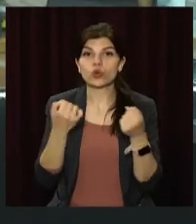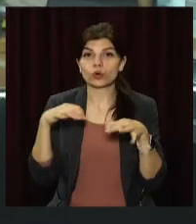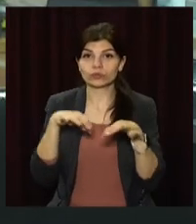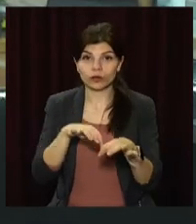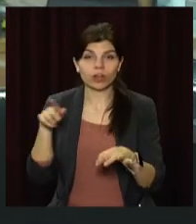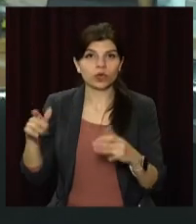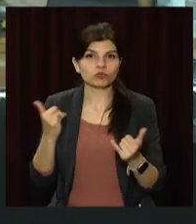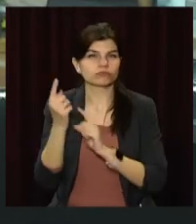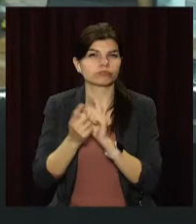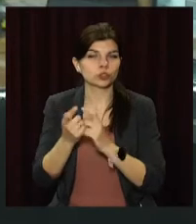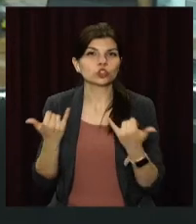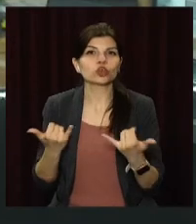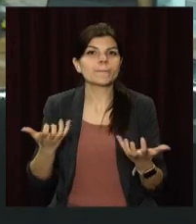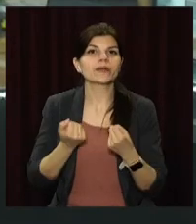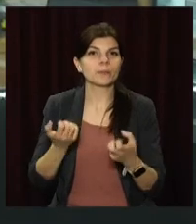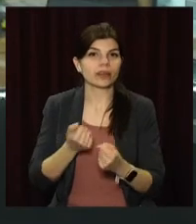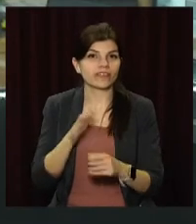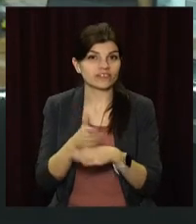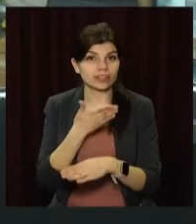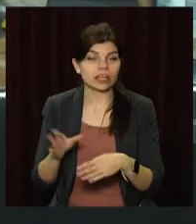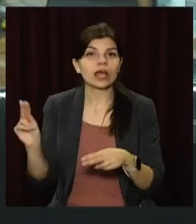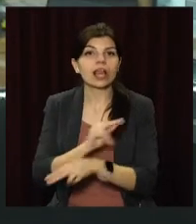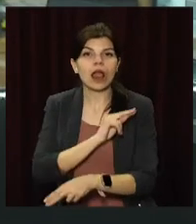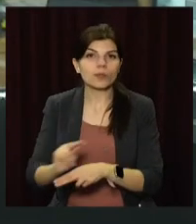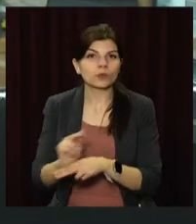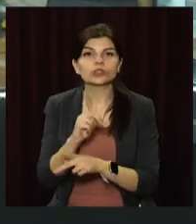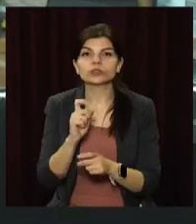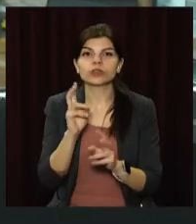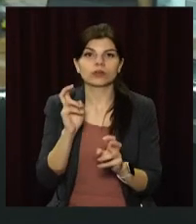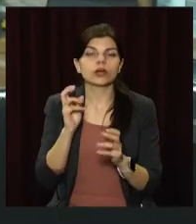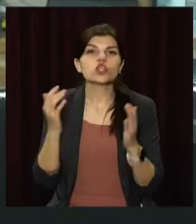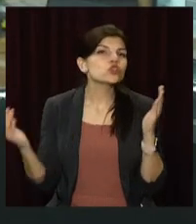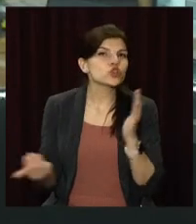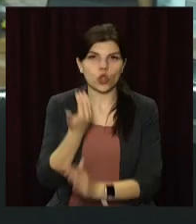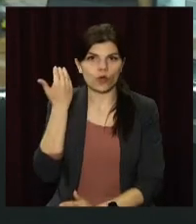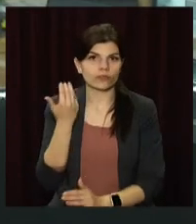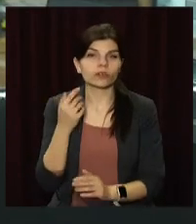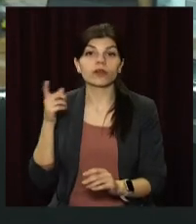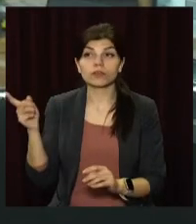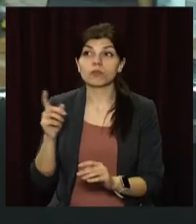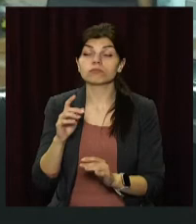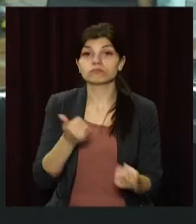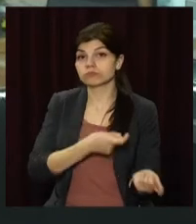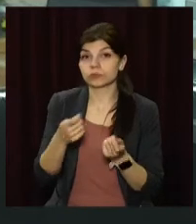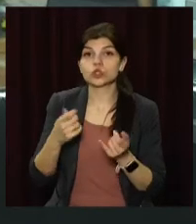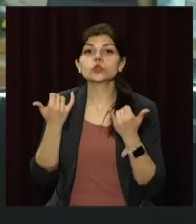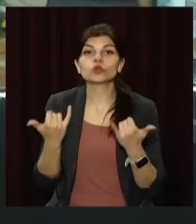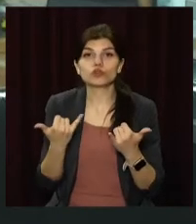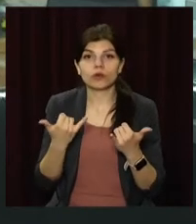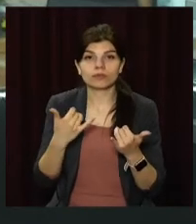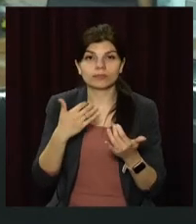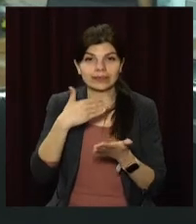облаштовують сучасні приймальні відділення, ремонт за останнім словом техніки. До медзакладів вже завозять сучасне